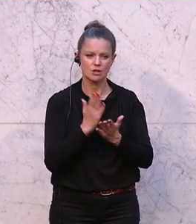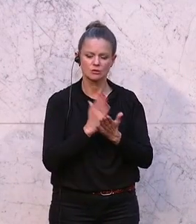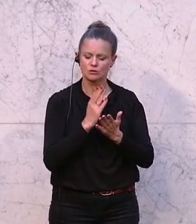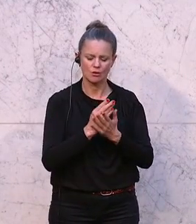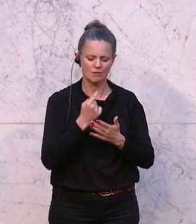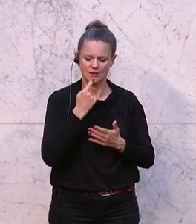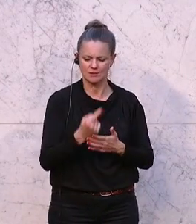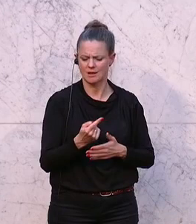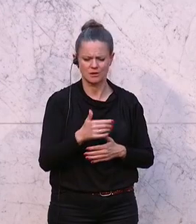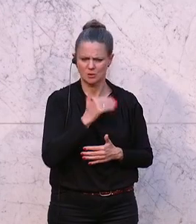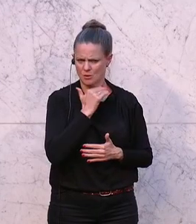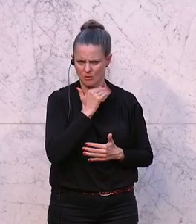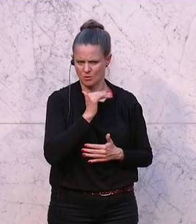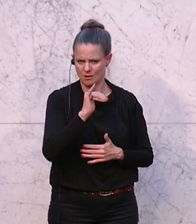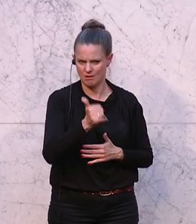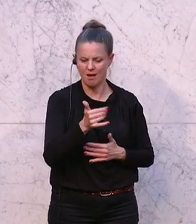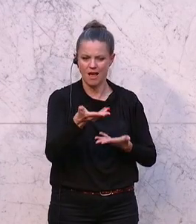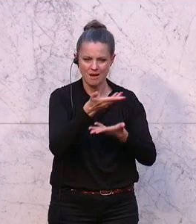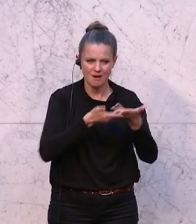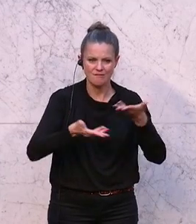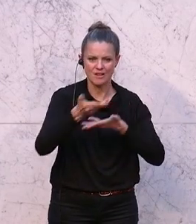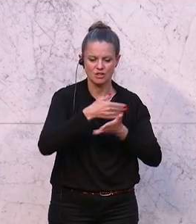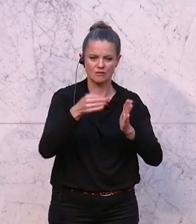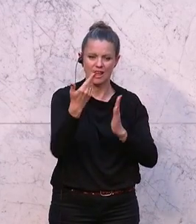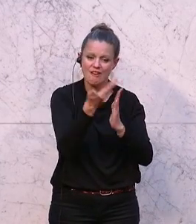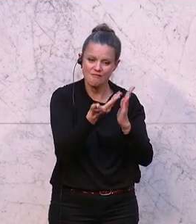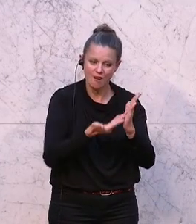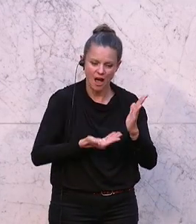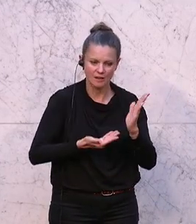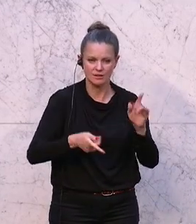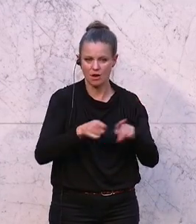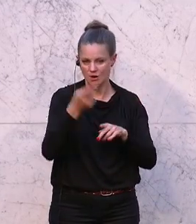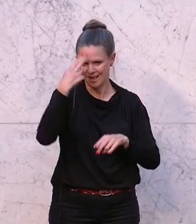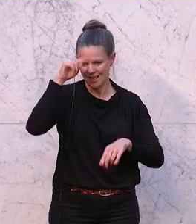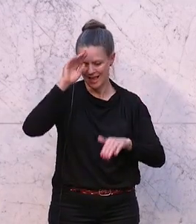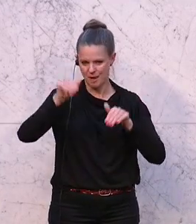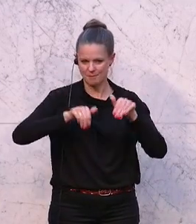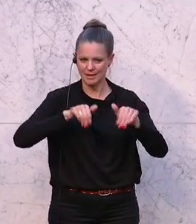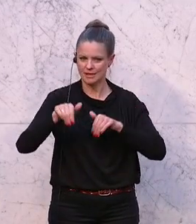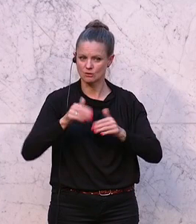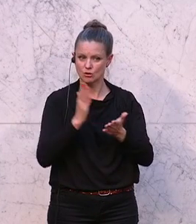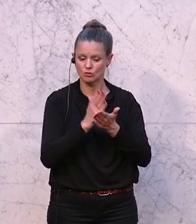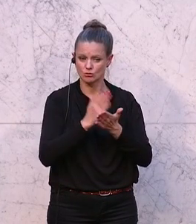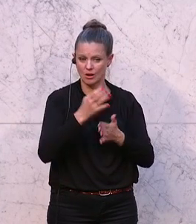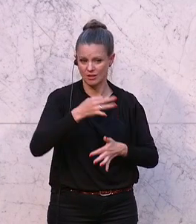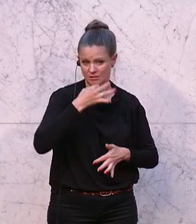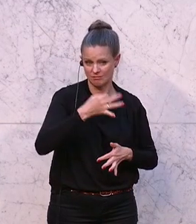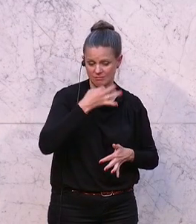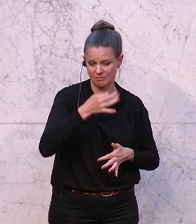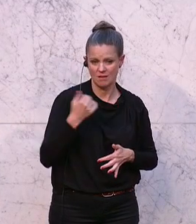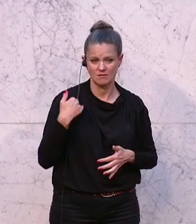benannt. Aber ich glaube, diese wirtschaftlichen Fakten, die Sie, auch Herr Minister, vorher hier vorgetragen haben,